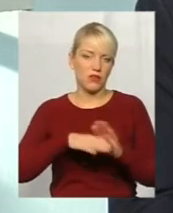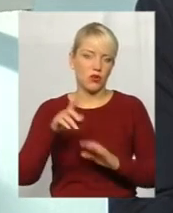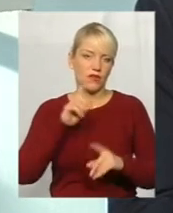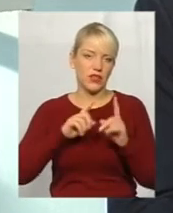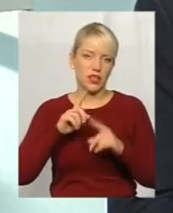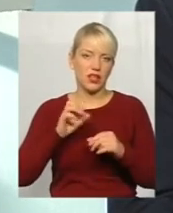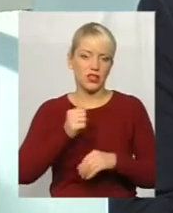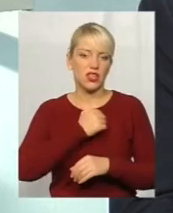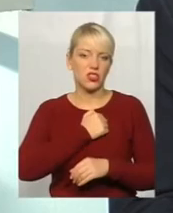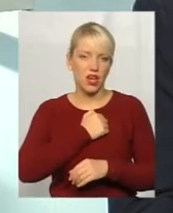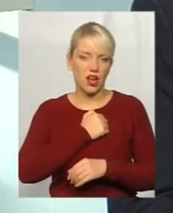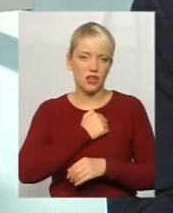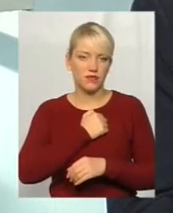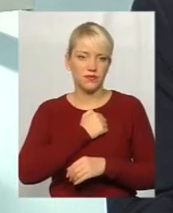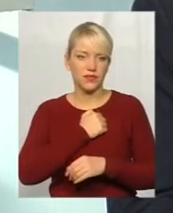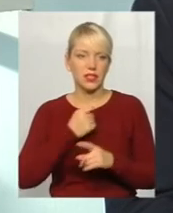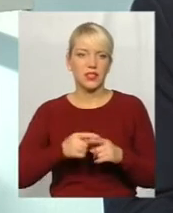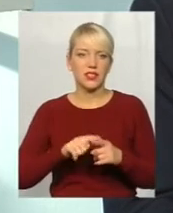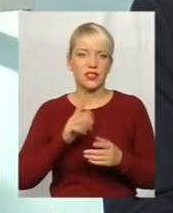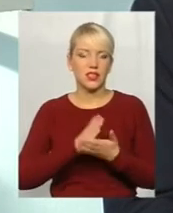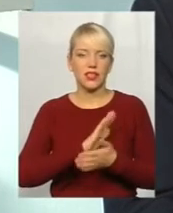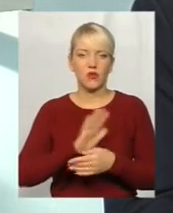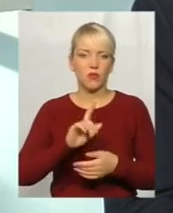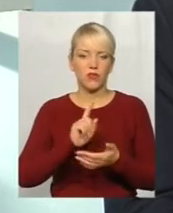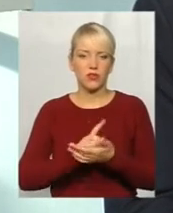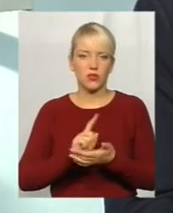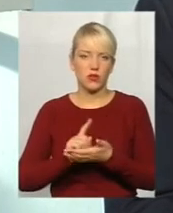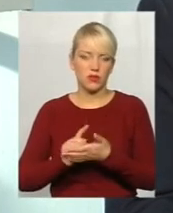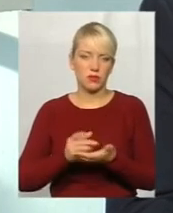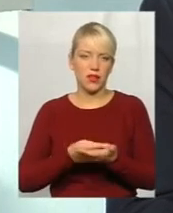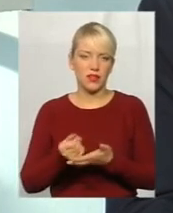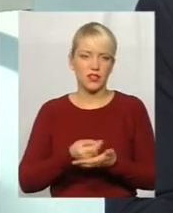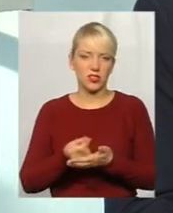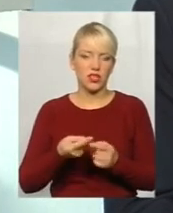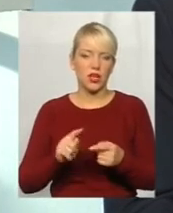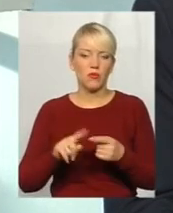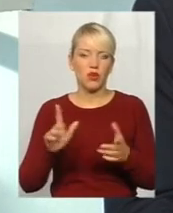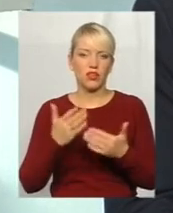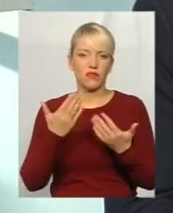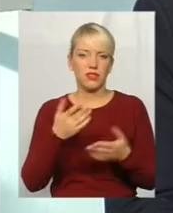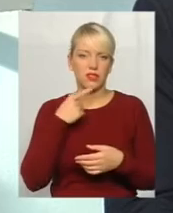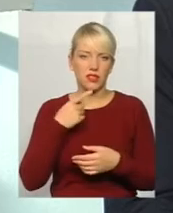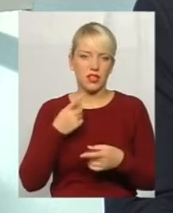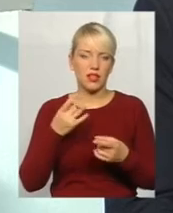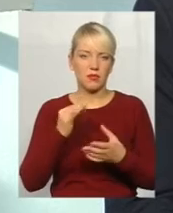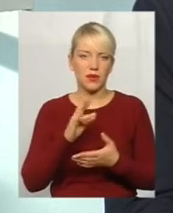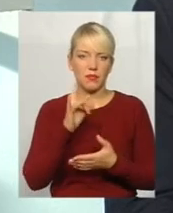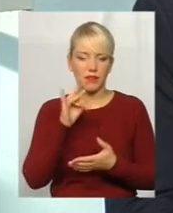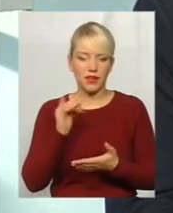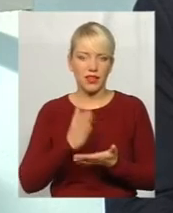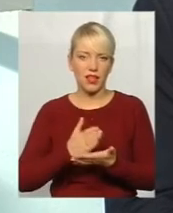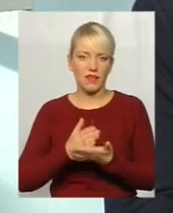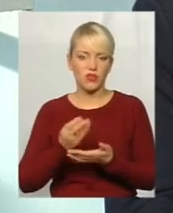На превеликий жаль, це є необов'язковий платіж, про який ви сказали. І тому при наявності